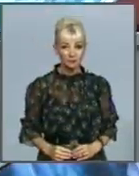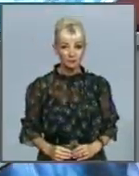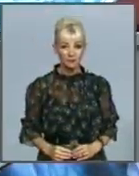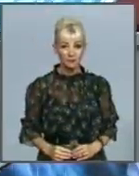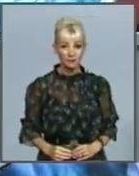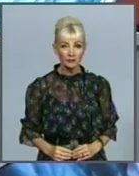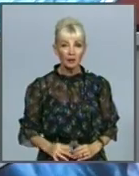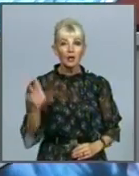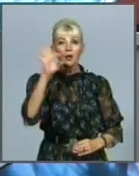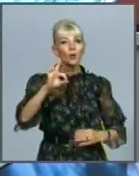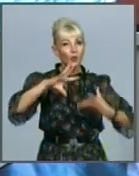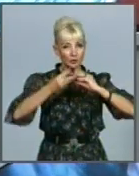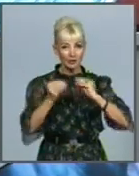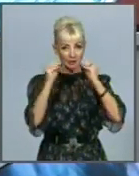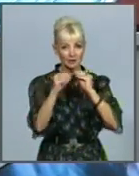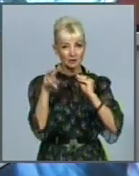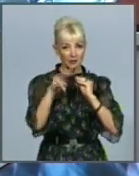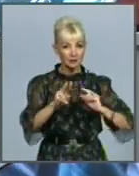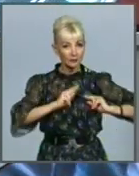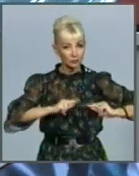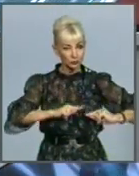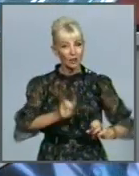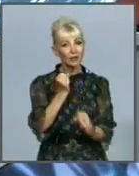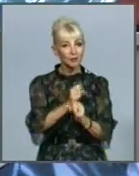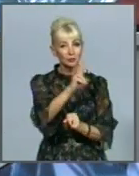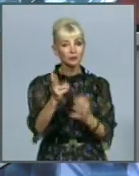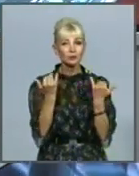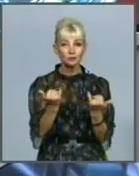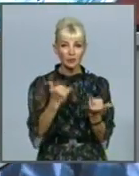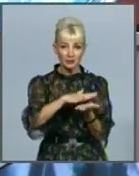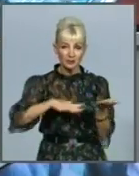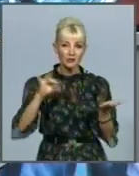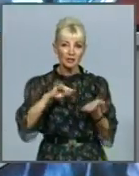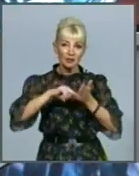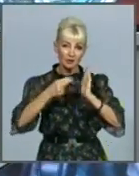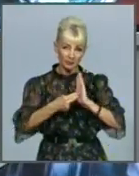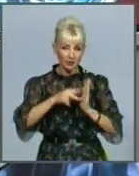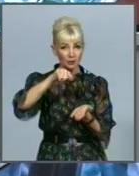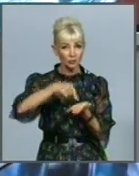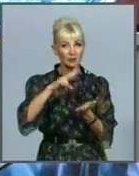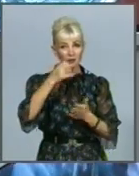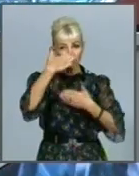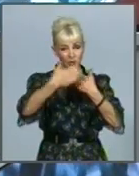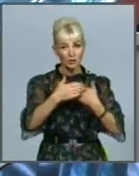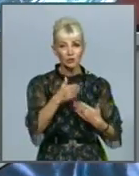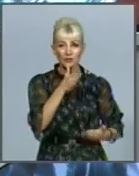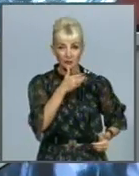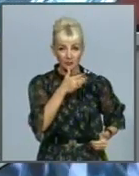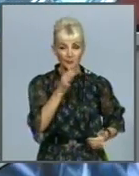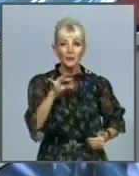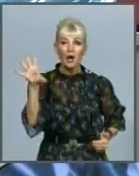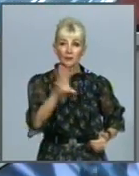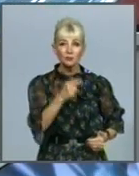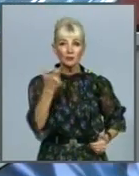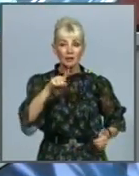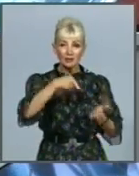Про результати 10-річної праці, роботу, що зараз ведеться та плани муніципалітету на найближчі роки. Про все це